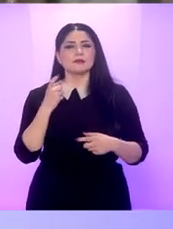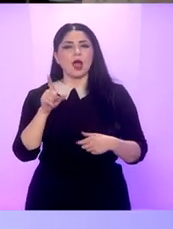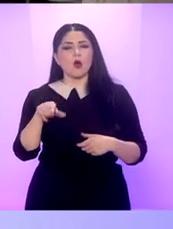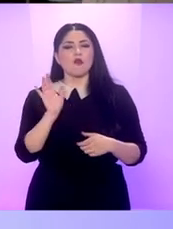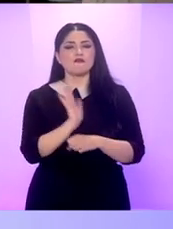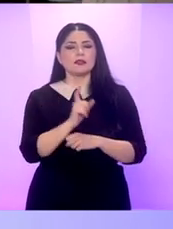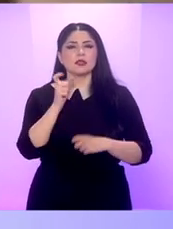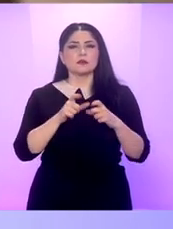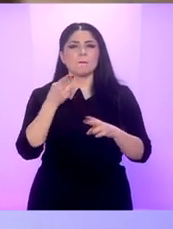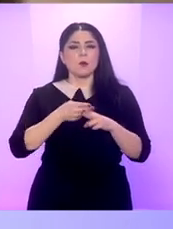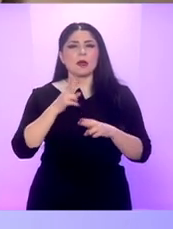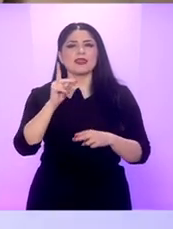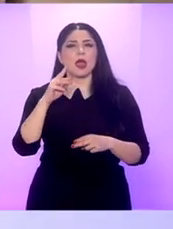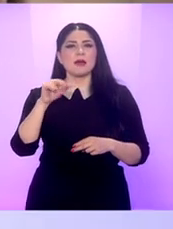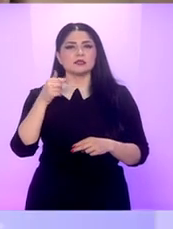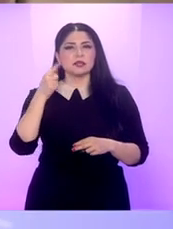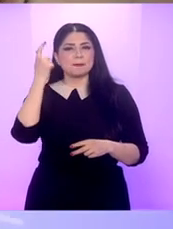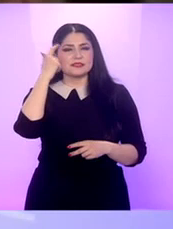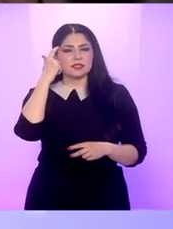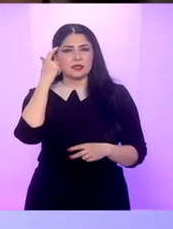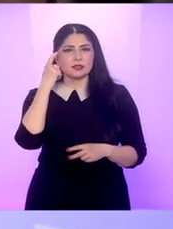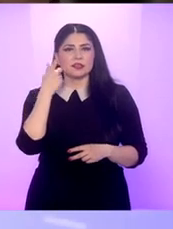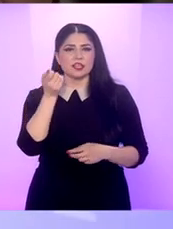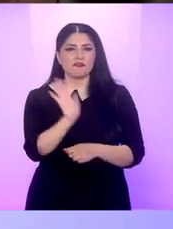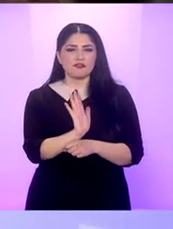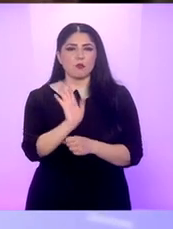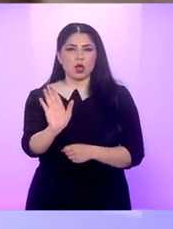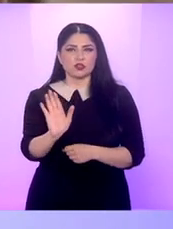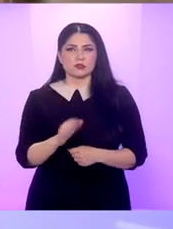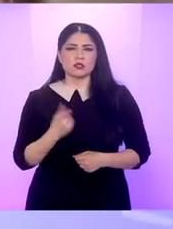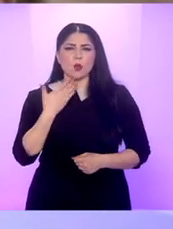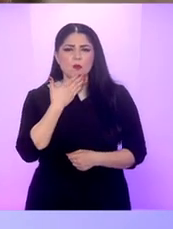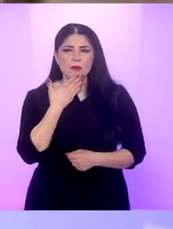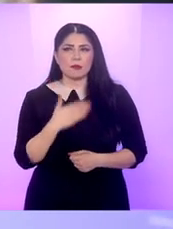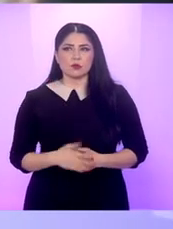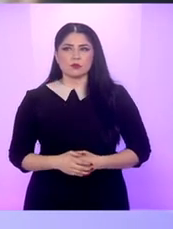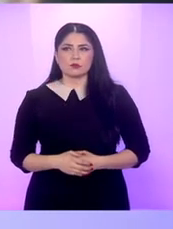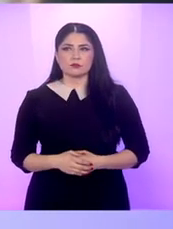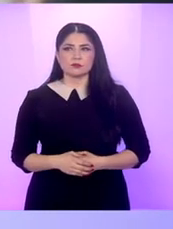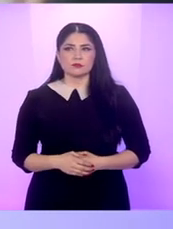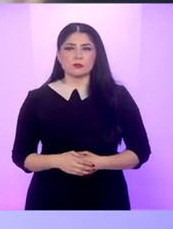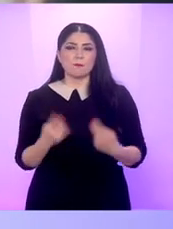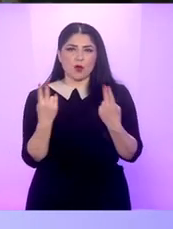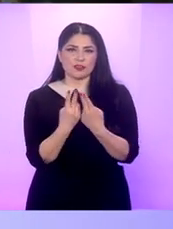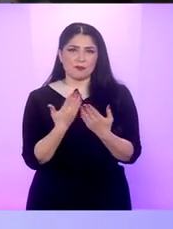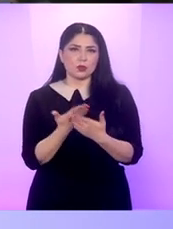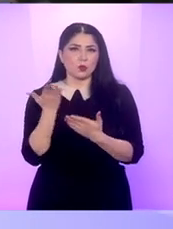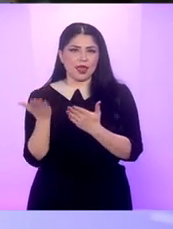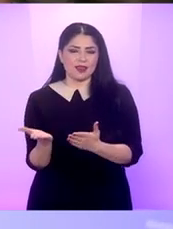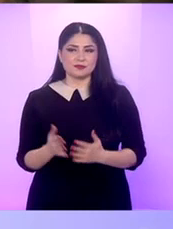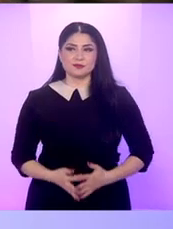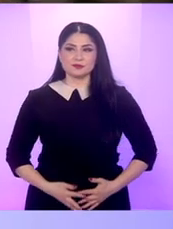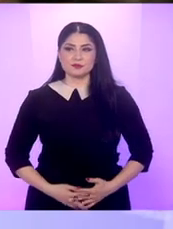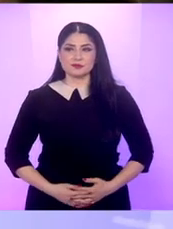filmul The Father Așa că este un premiu extrem de potrivit Era un film care